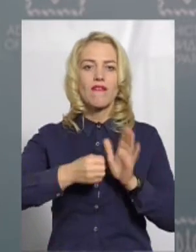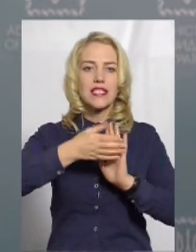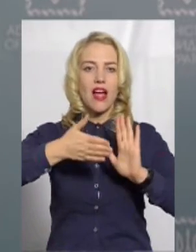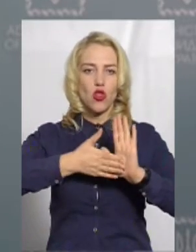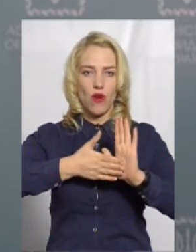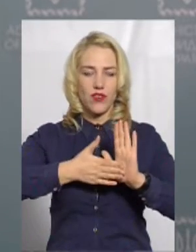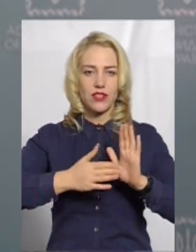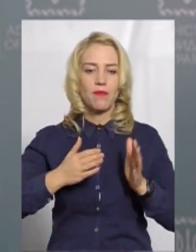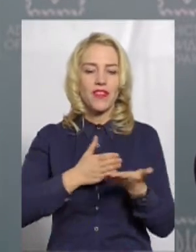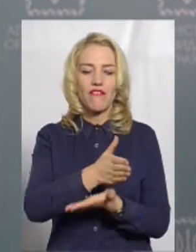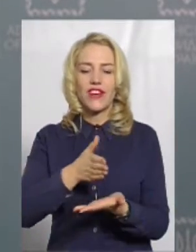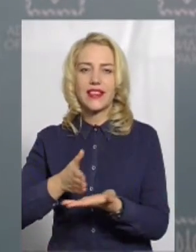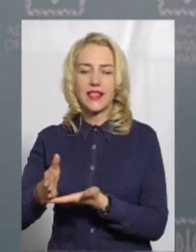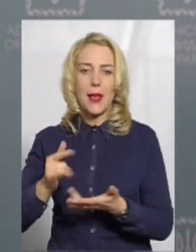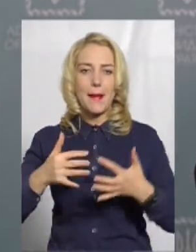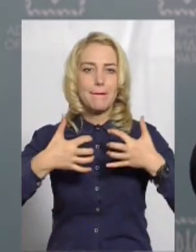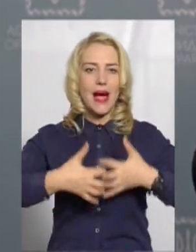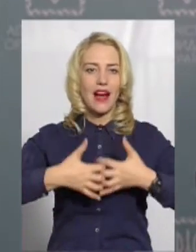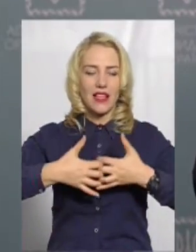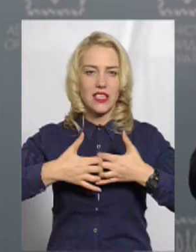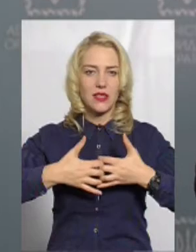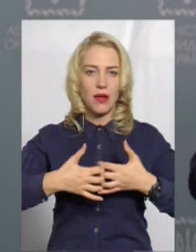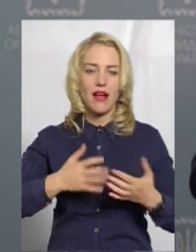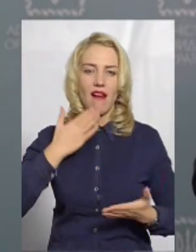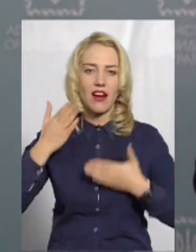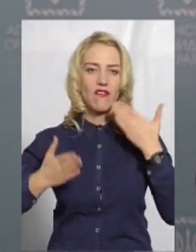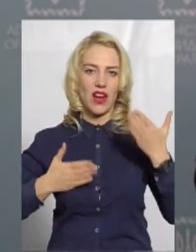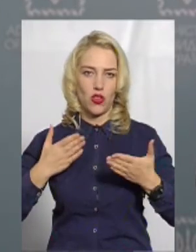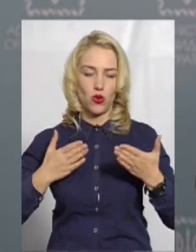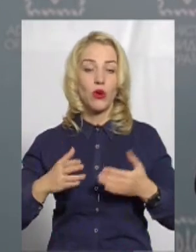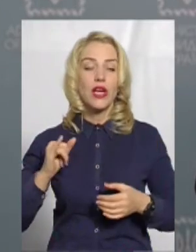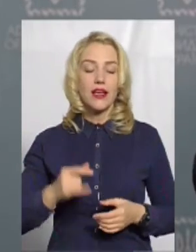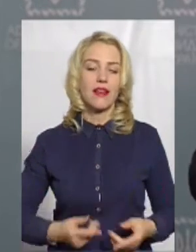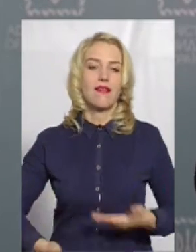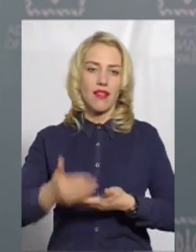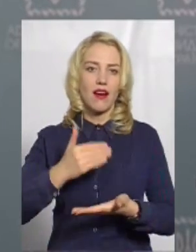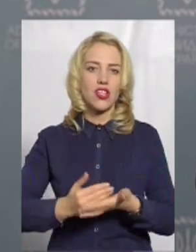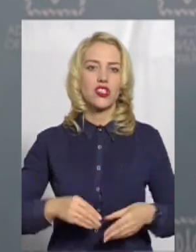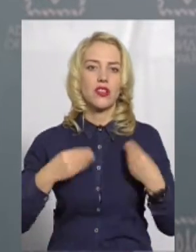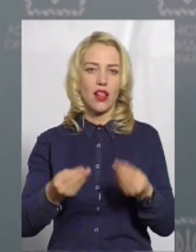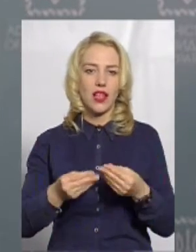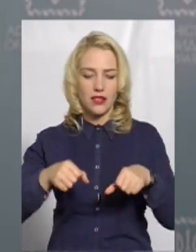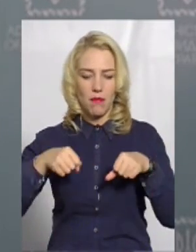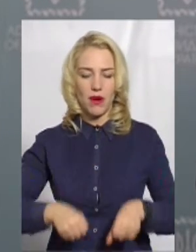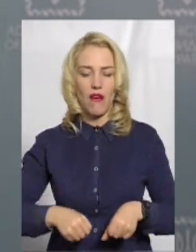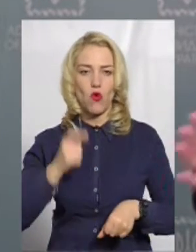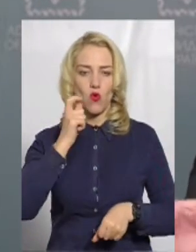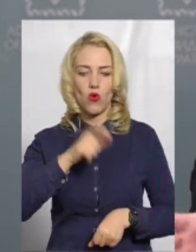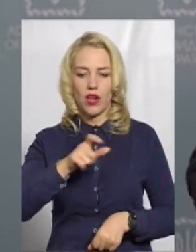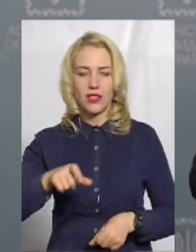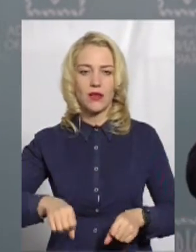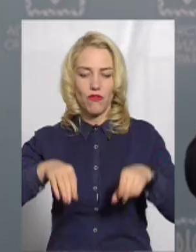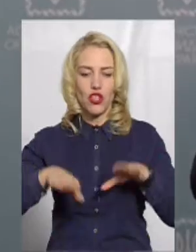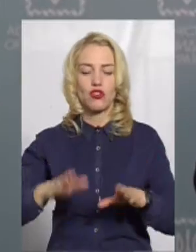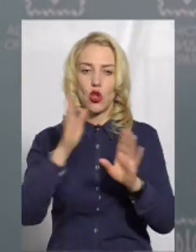види і механізми референдуму. І нарешті надасть українцям право вирішувати долю того